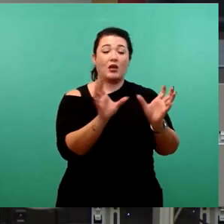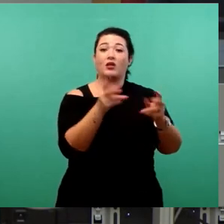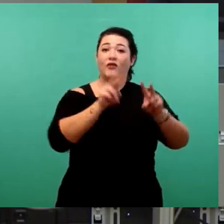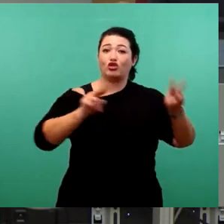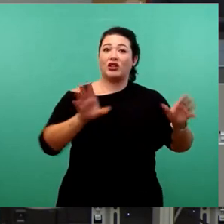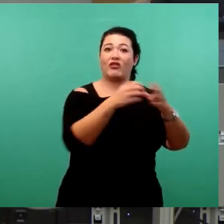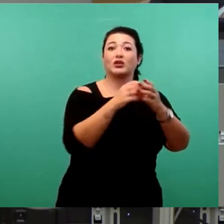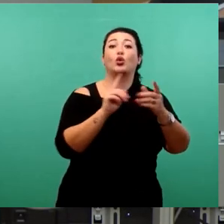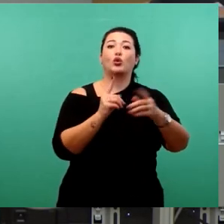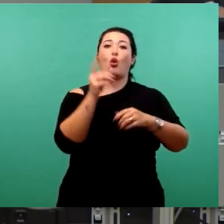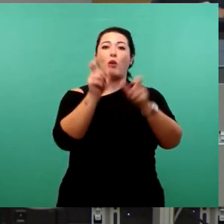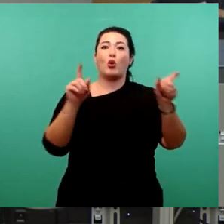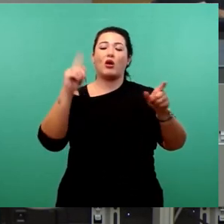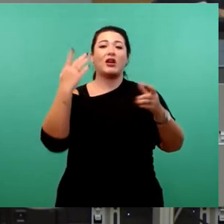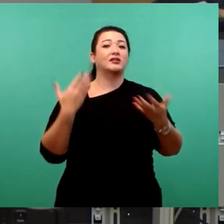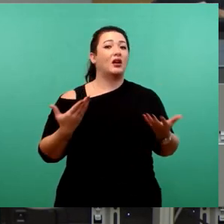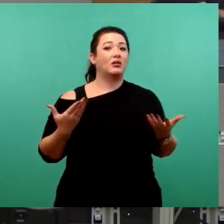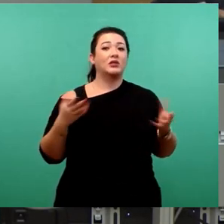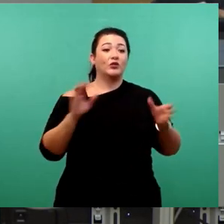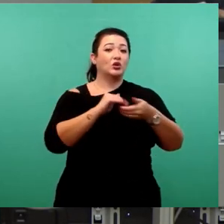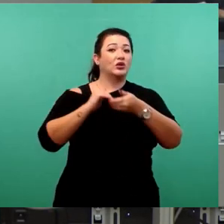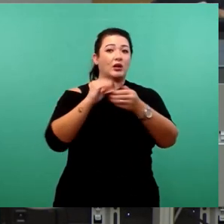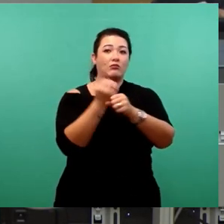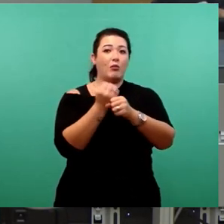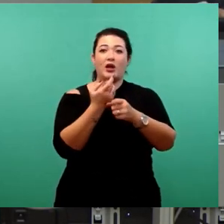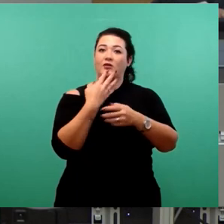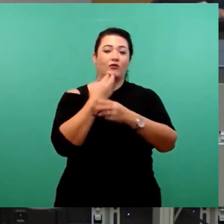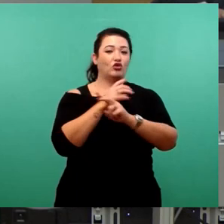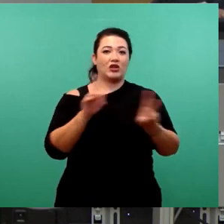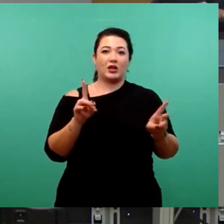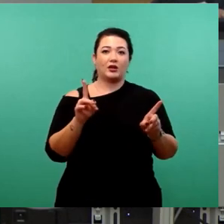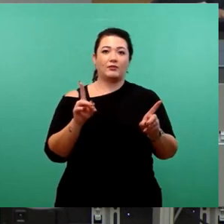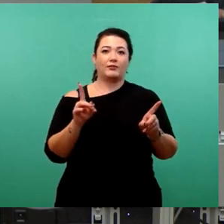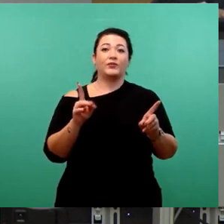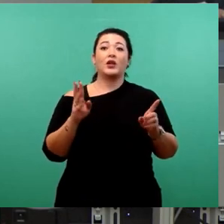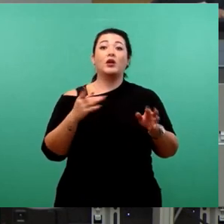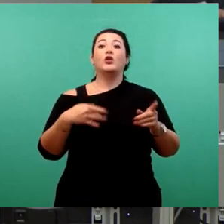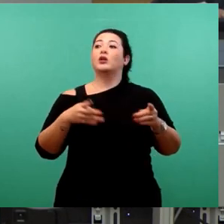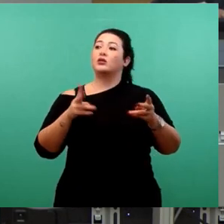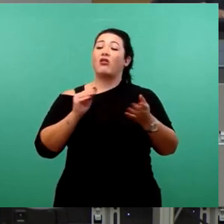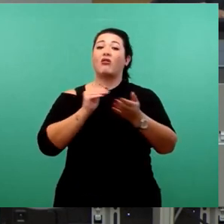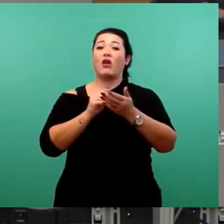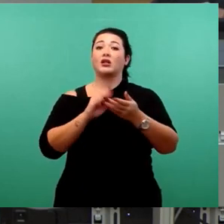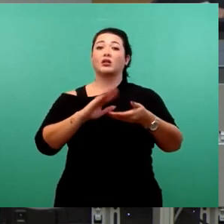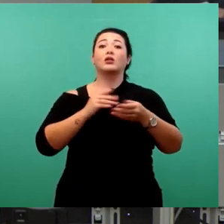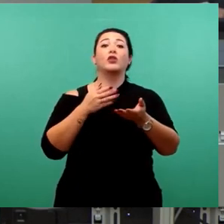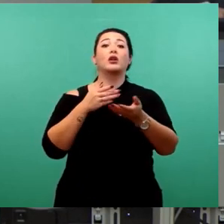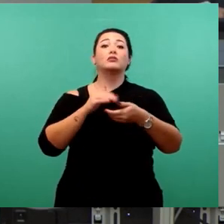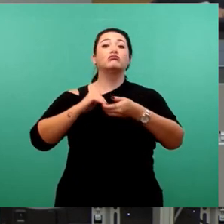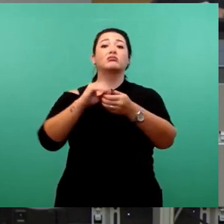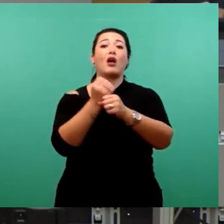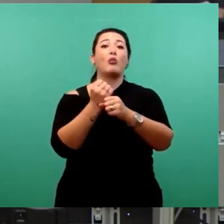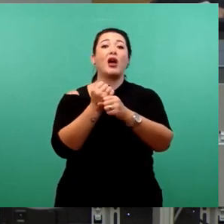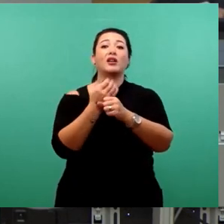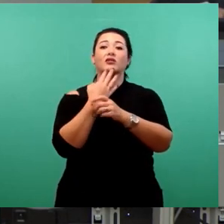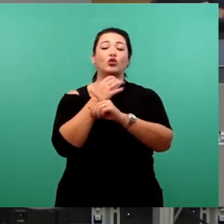Wir wählen heute hier nur gemeinsam Beigeordnete, sonst wollen wir nichts miteinander zu tun haben. Das sind wirklich gute Voraussetzungen